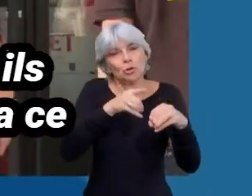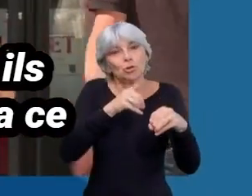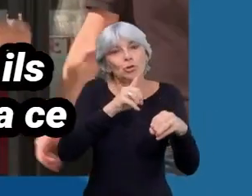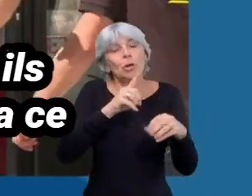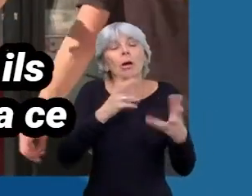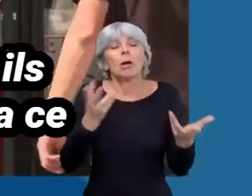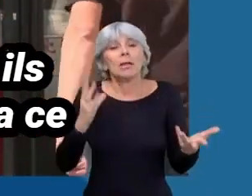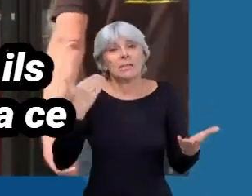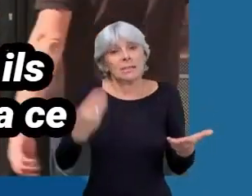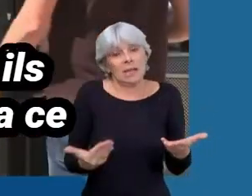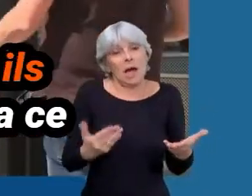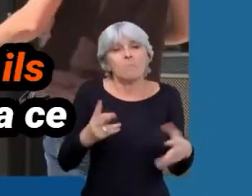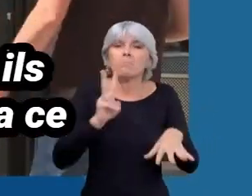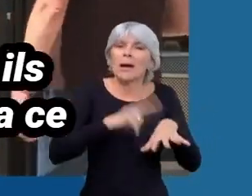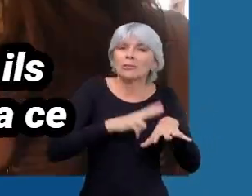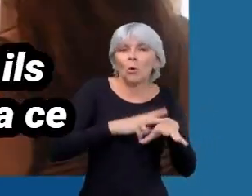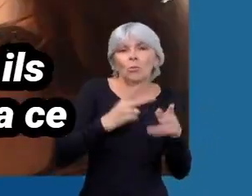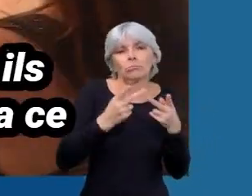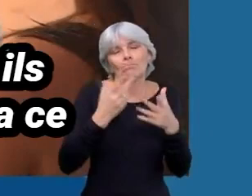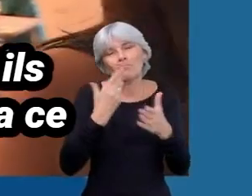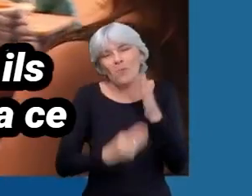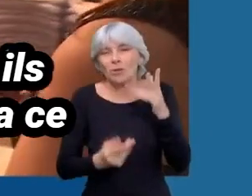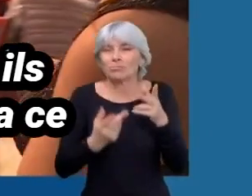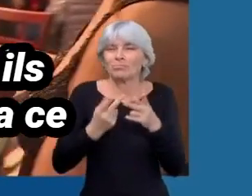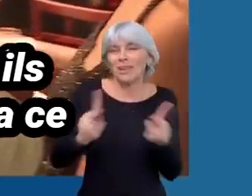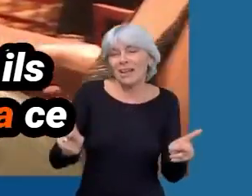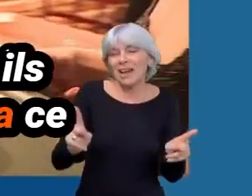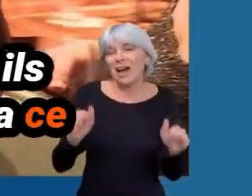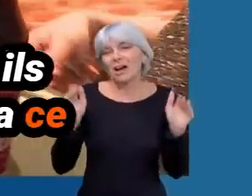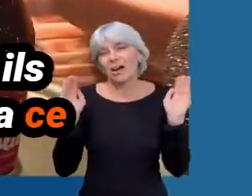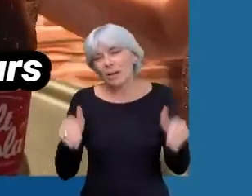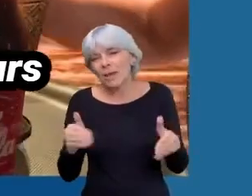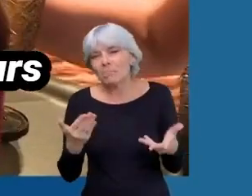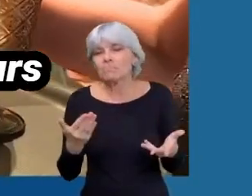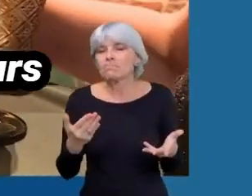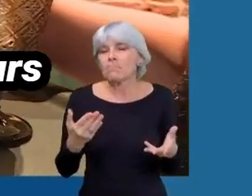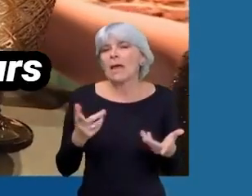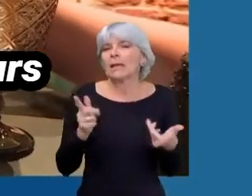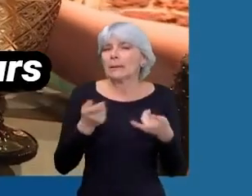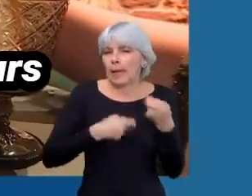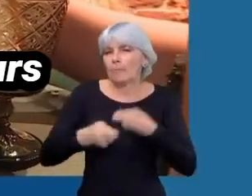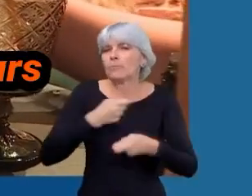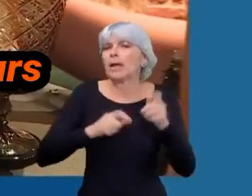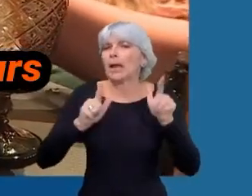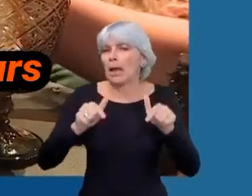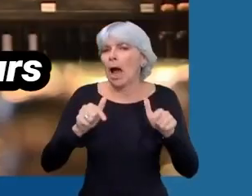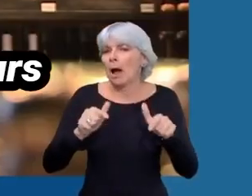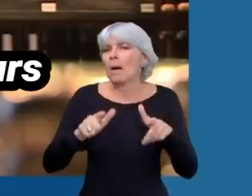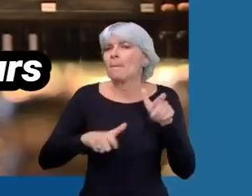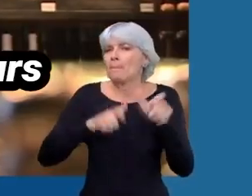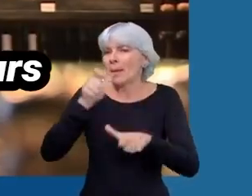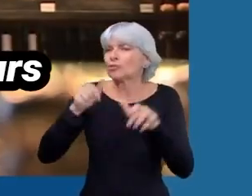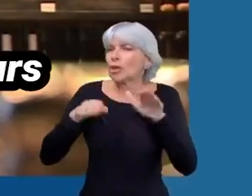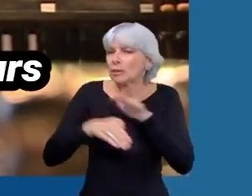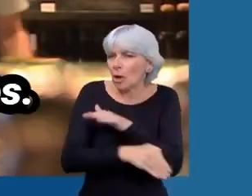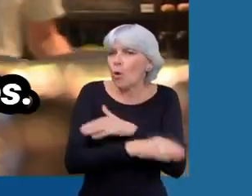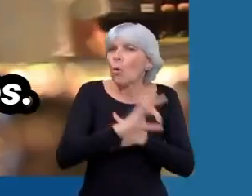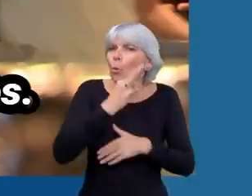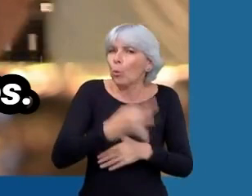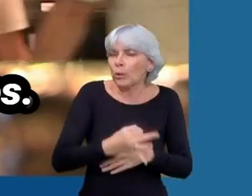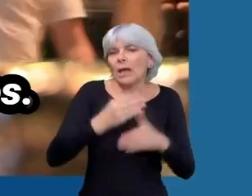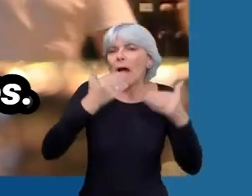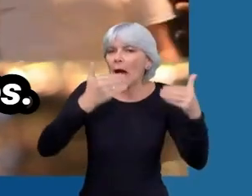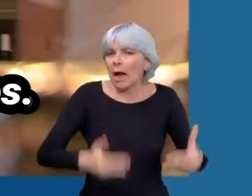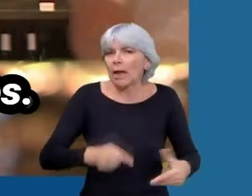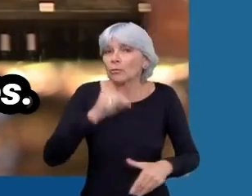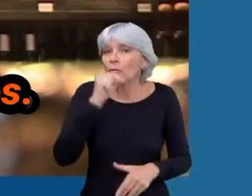plus souvent. Dans certains cas, on ne les déclare pas, on profite. Et il y a ce trafic, effectivement, de travailleurs au noir qu'il faut absolument arrêter.